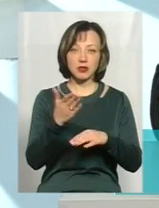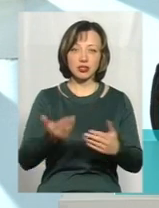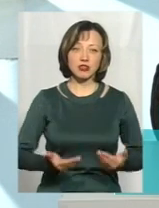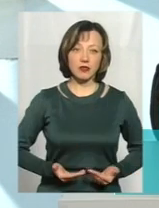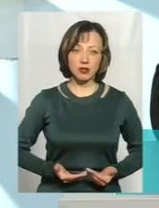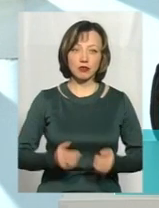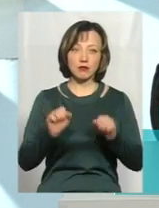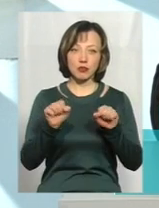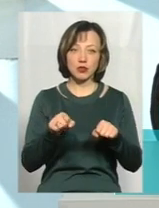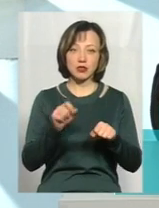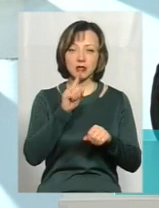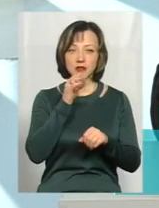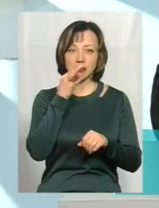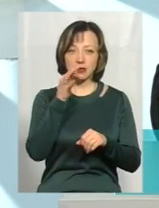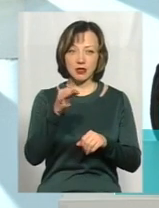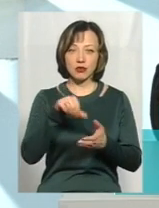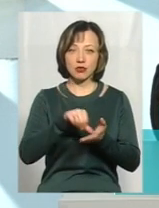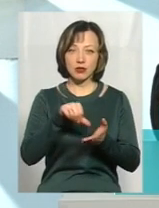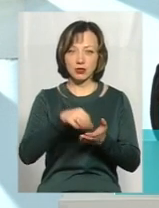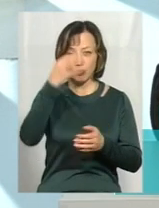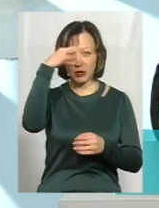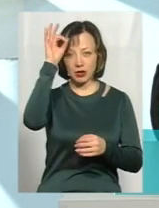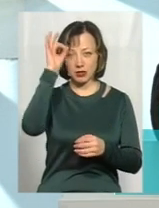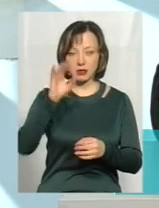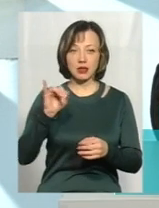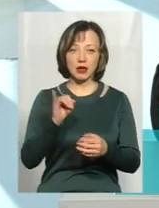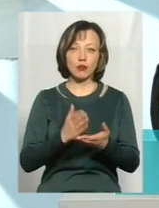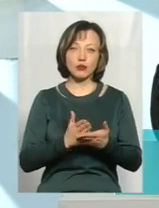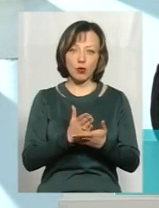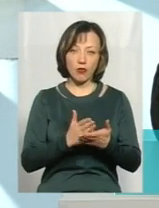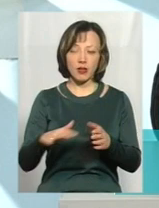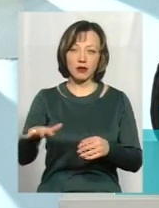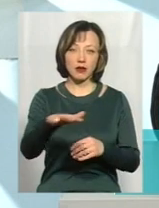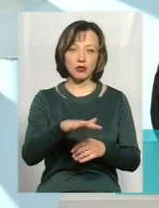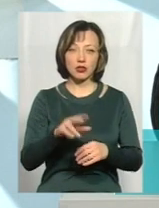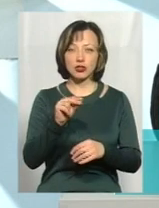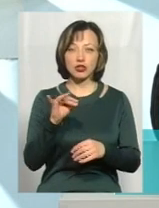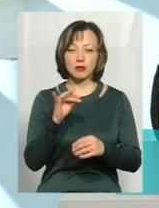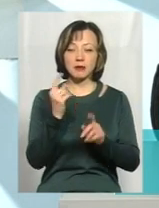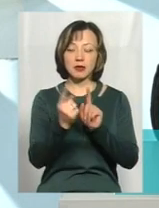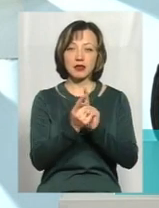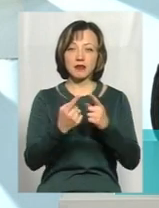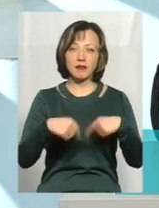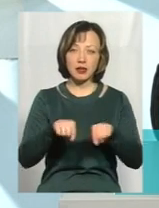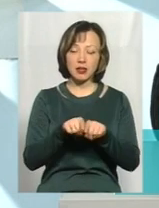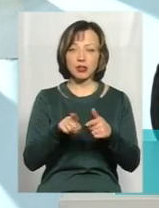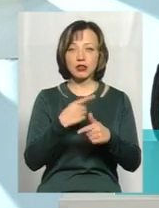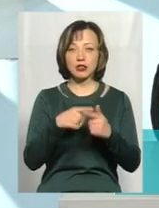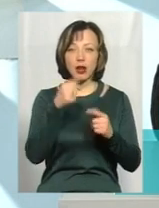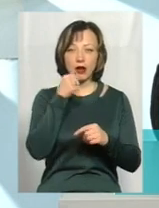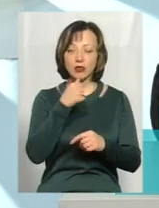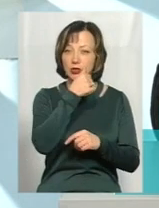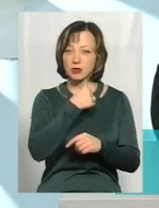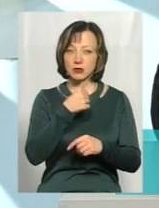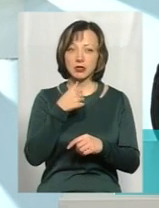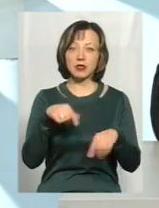живеш, можна тихенько сказати діяльничному офіцері поліції, які обслуговують територію, чи підійти до відділу, чи навіть на умовах анонімності,